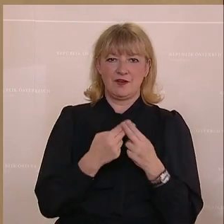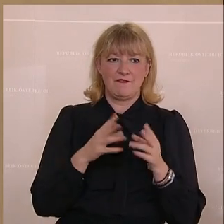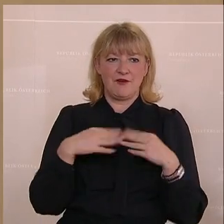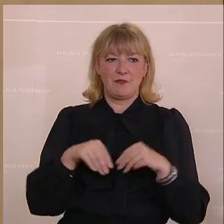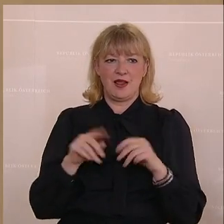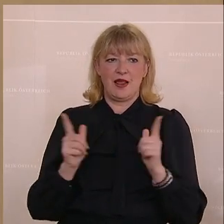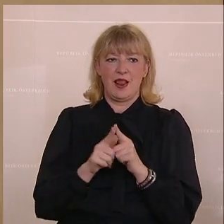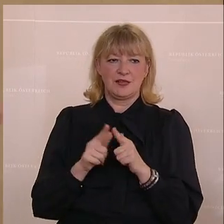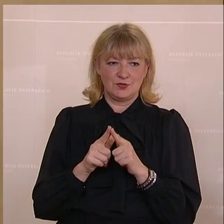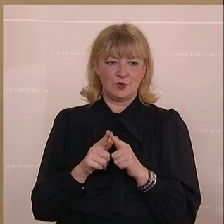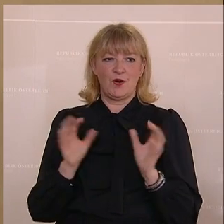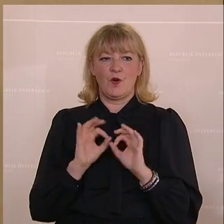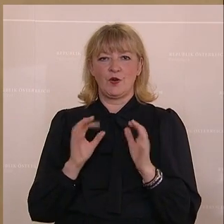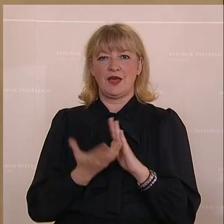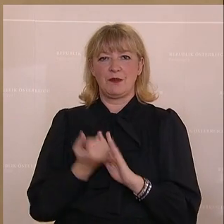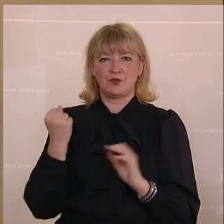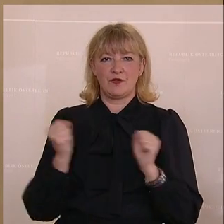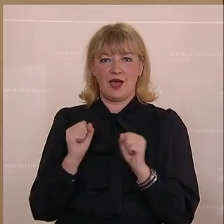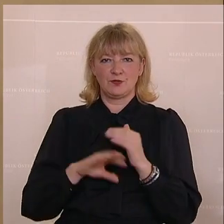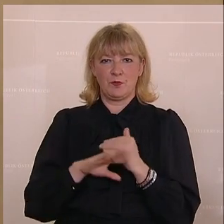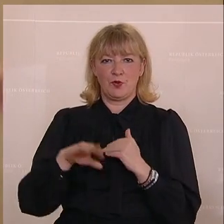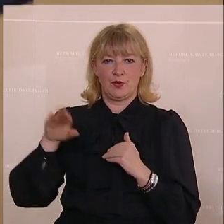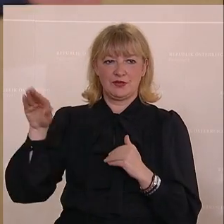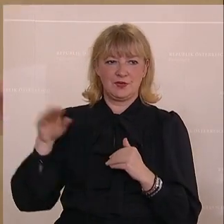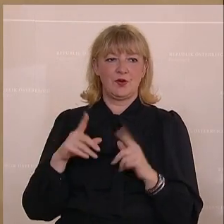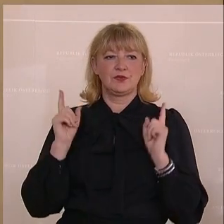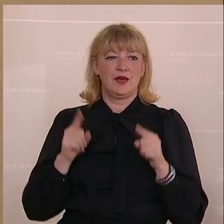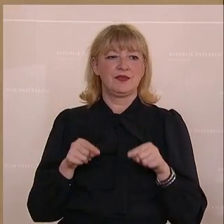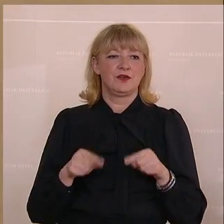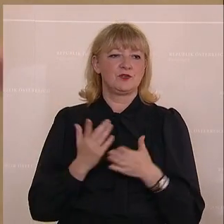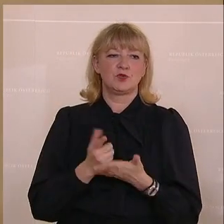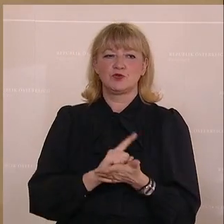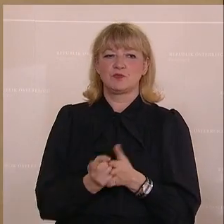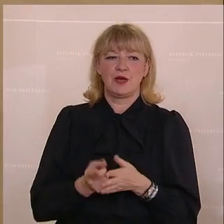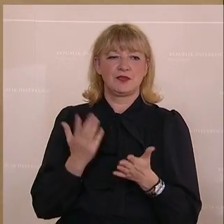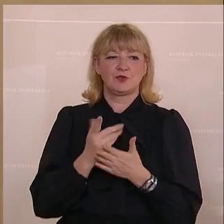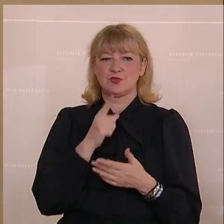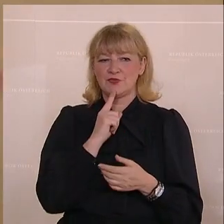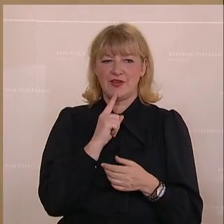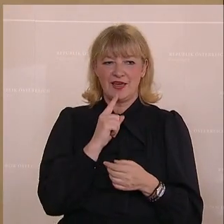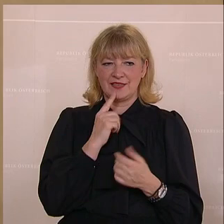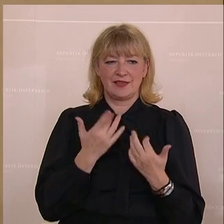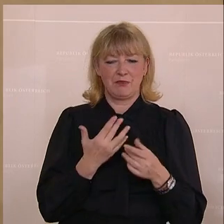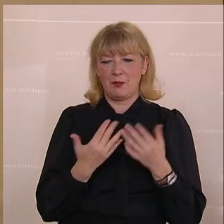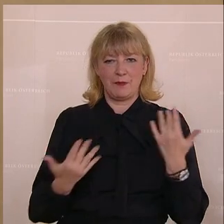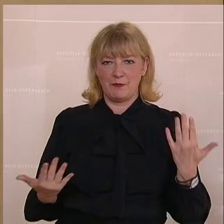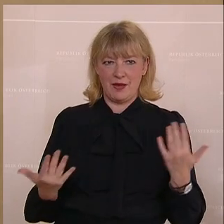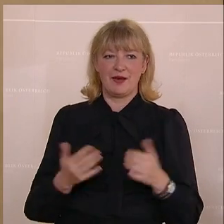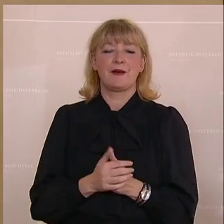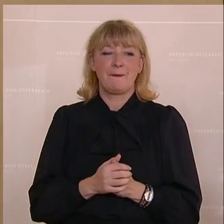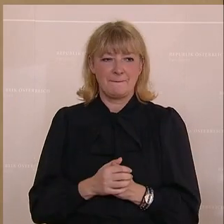Familienleistungen oder die Abschaffung der kalten Progression, da sagt man jetzt, das ist spät und zwängig und zitiertes